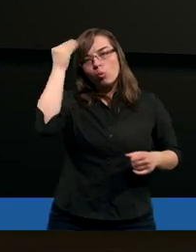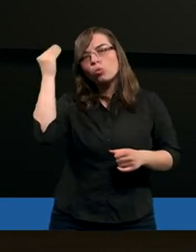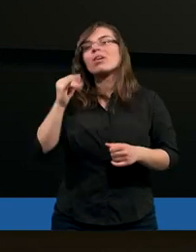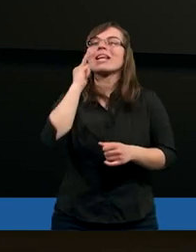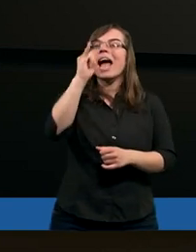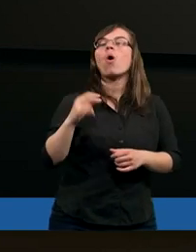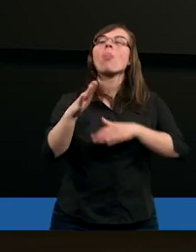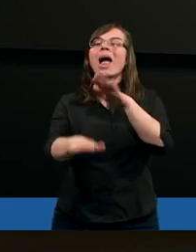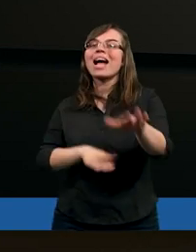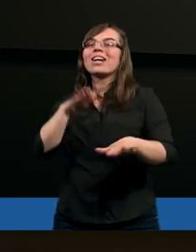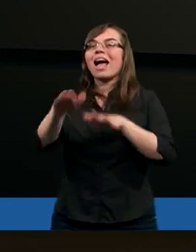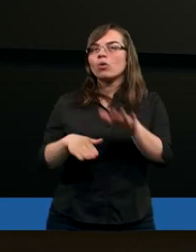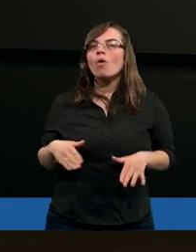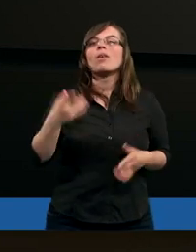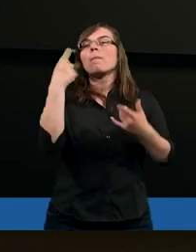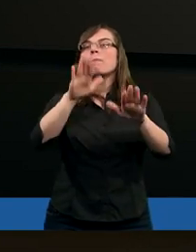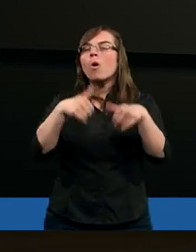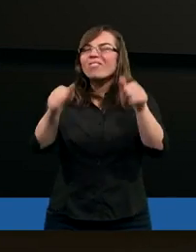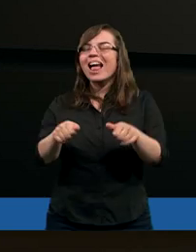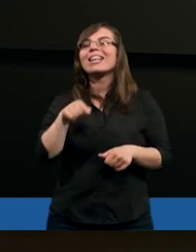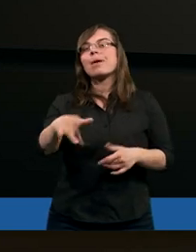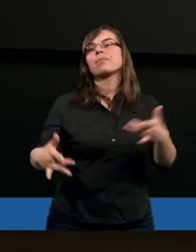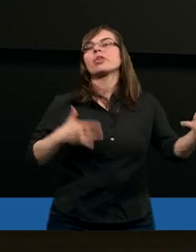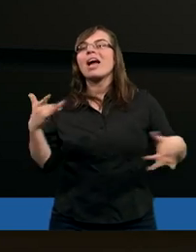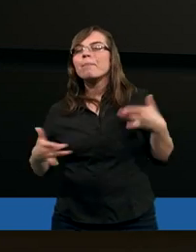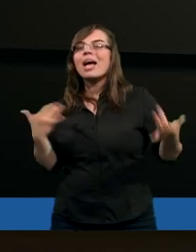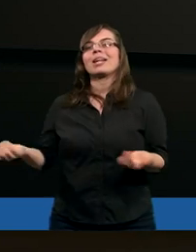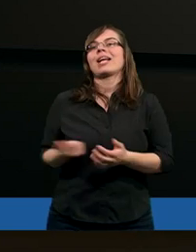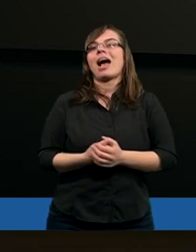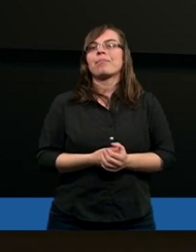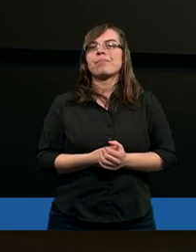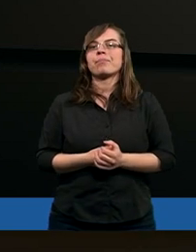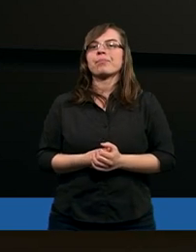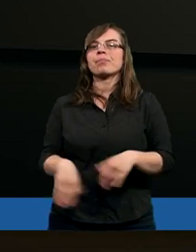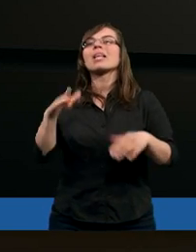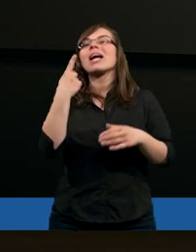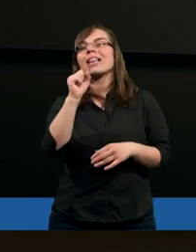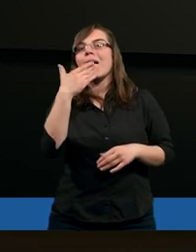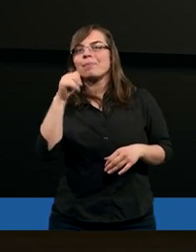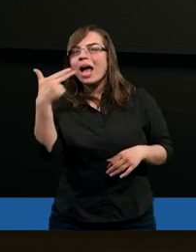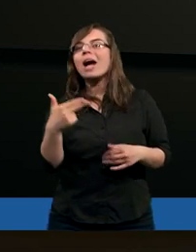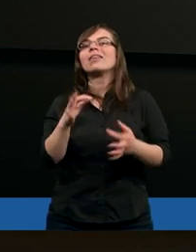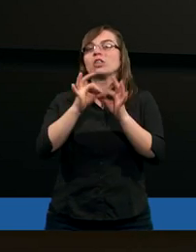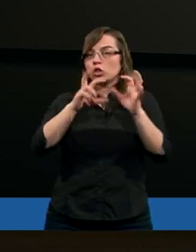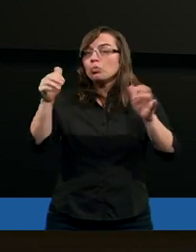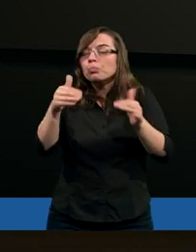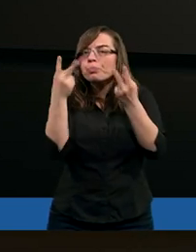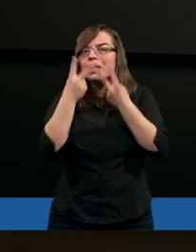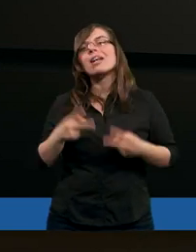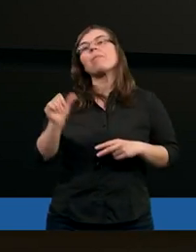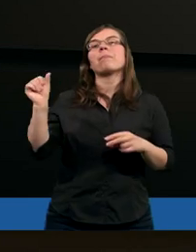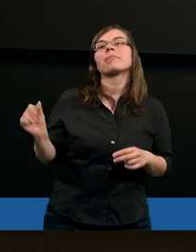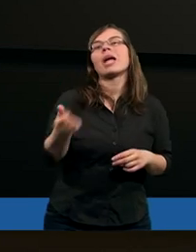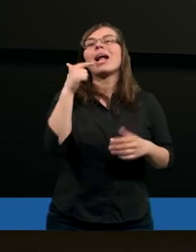uczniów, Jego naśladowców pod względem i cierpienia. Damianie, czy mógłbyś przeczytać